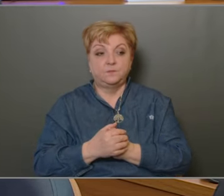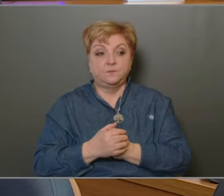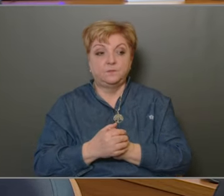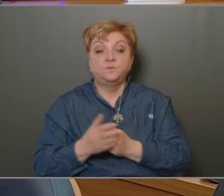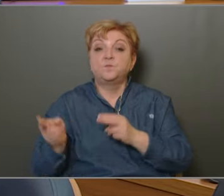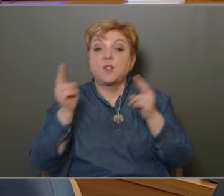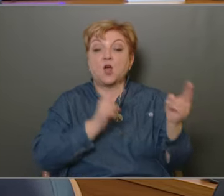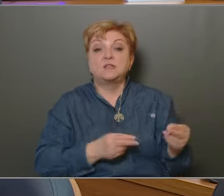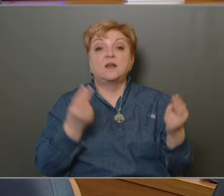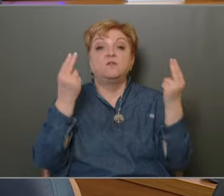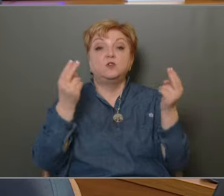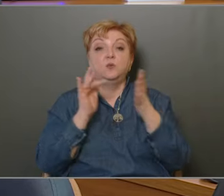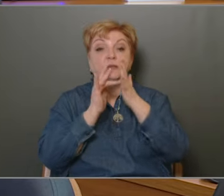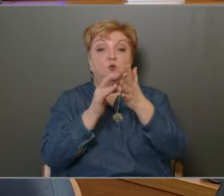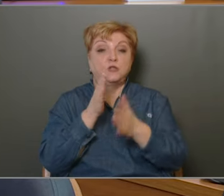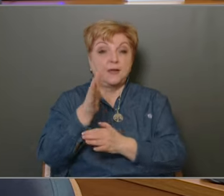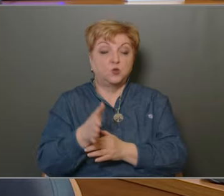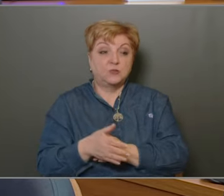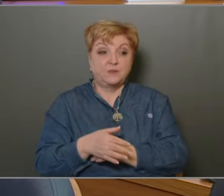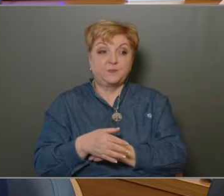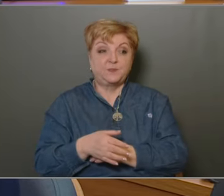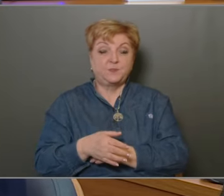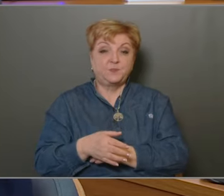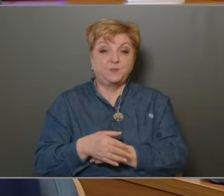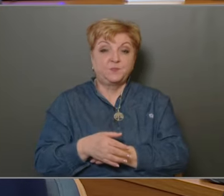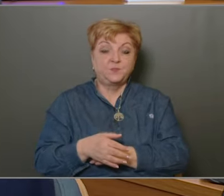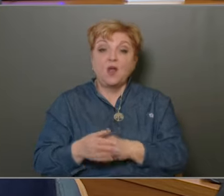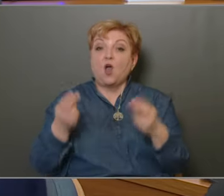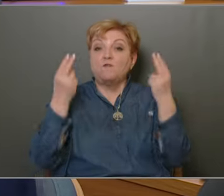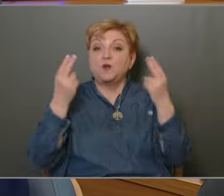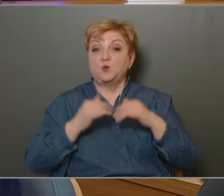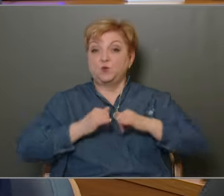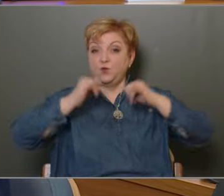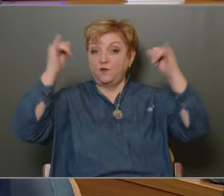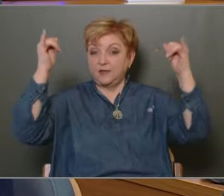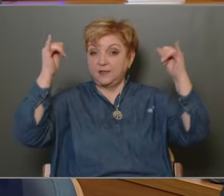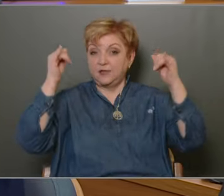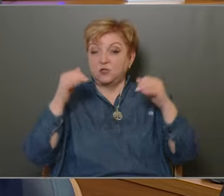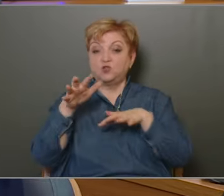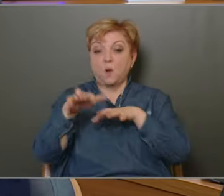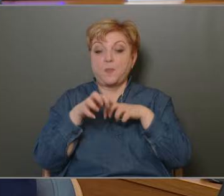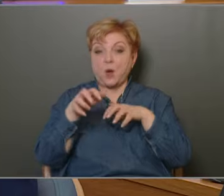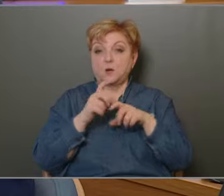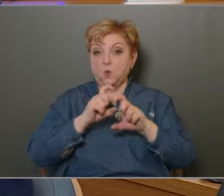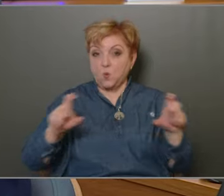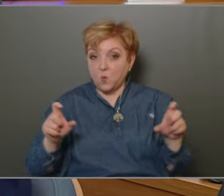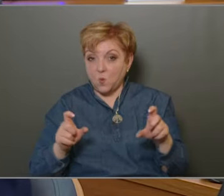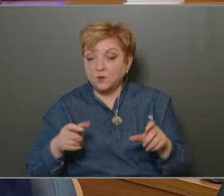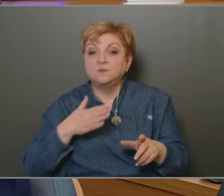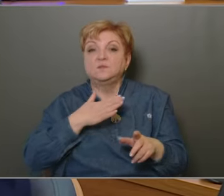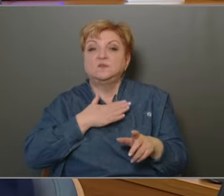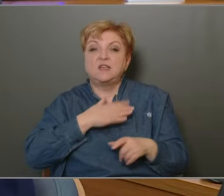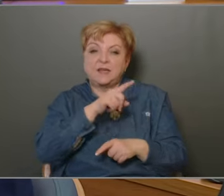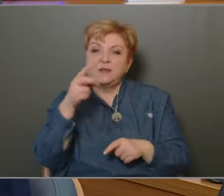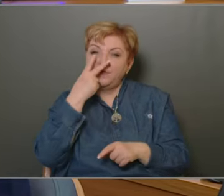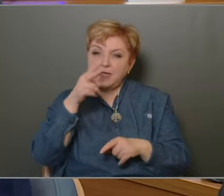Aztán a vagyonkimutatáshoz, az, hogy a vagyon növekedést csak a parkok okozták, én szeretném